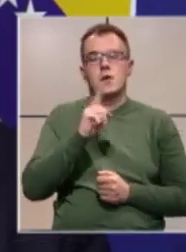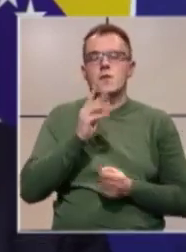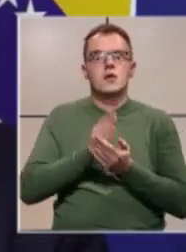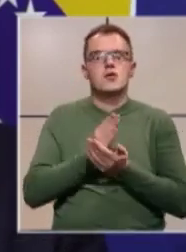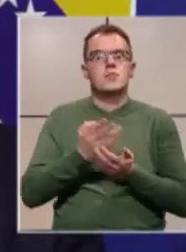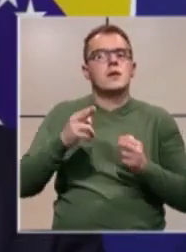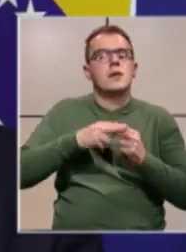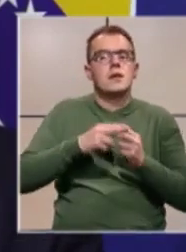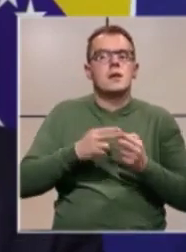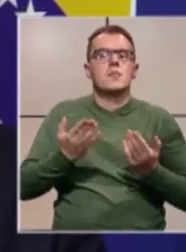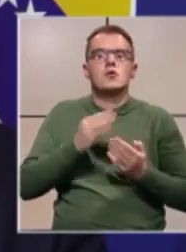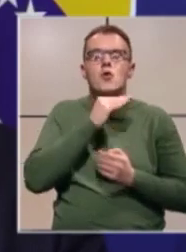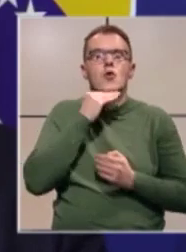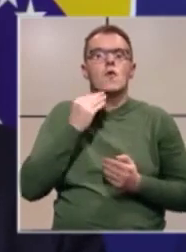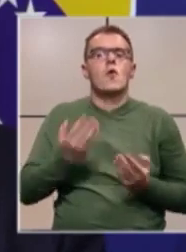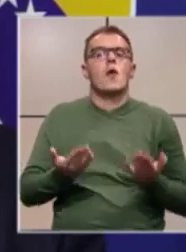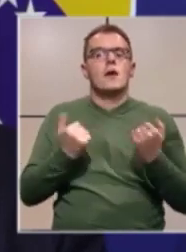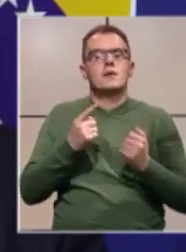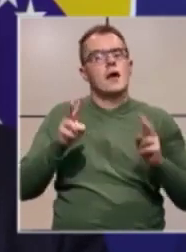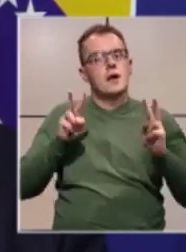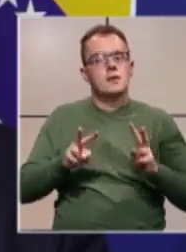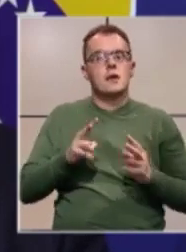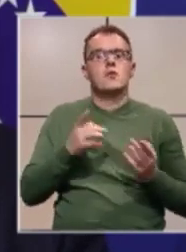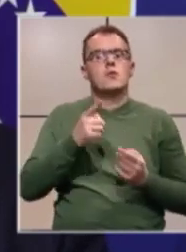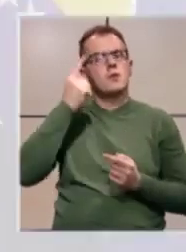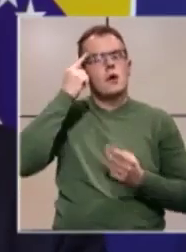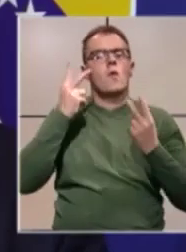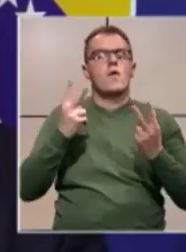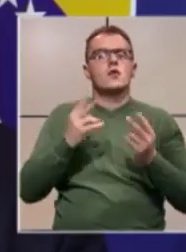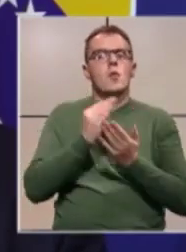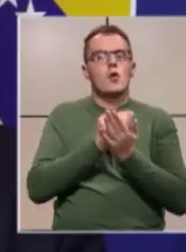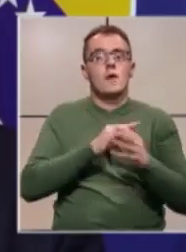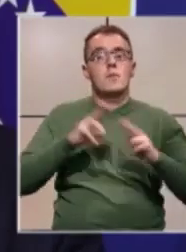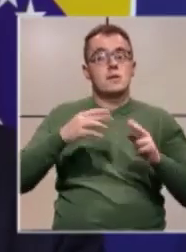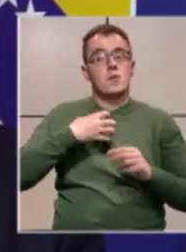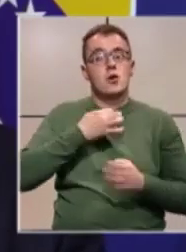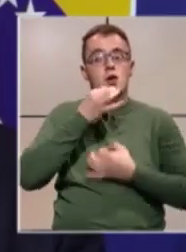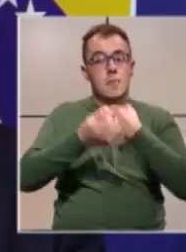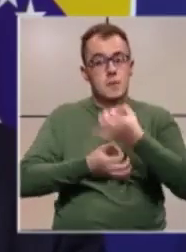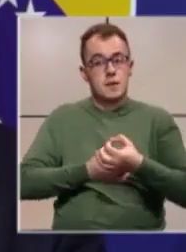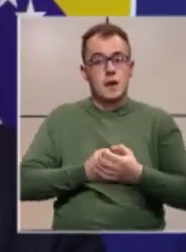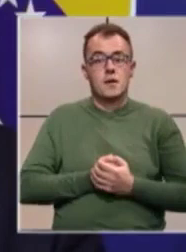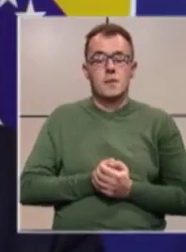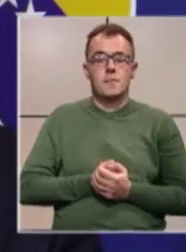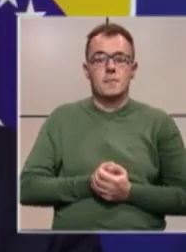neće biti ni izbliza dovoljna za realizaciju tako značajnog programa. Ministarstvo za boračka pitanja